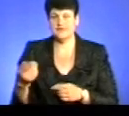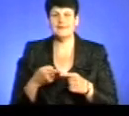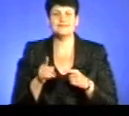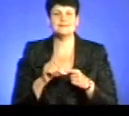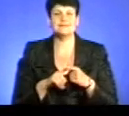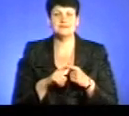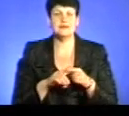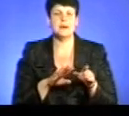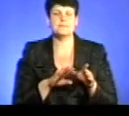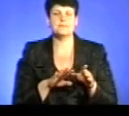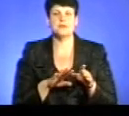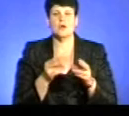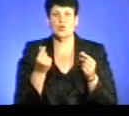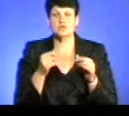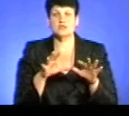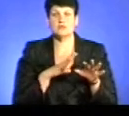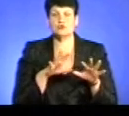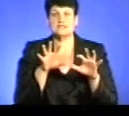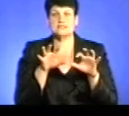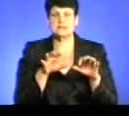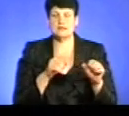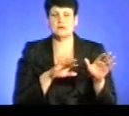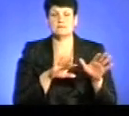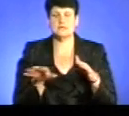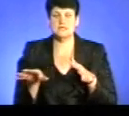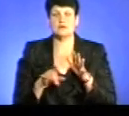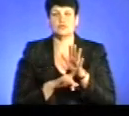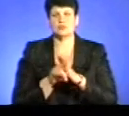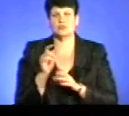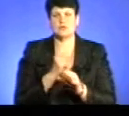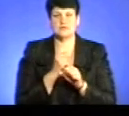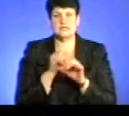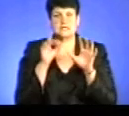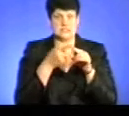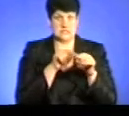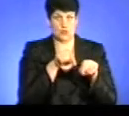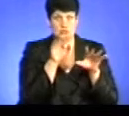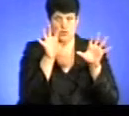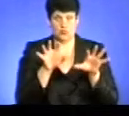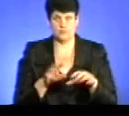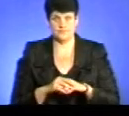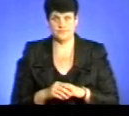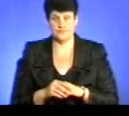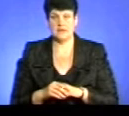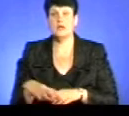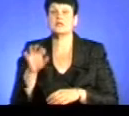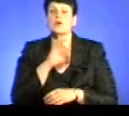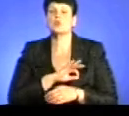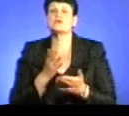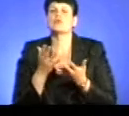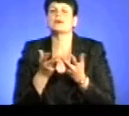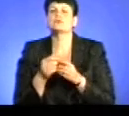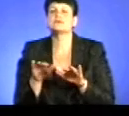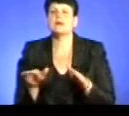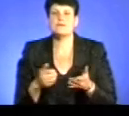кошти, які були стягнуті після набрання чинності цим законом. На користь якої кількості дітей?